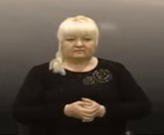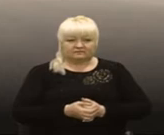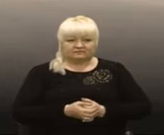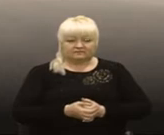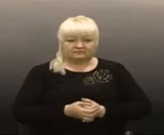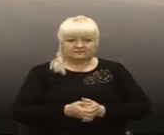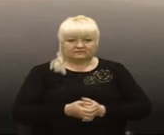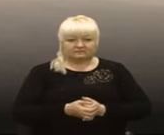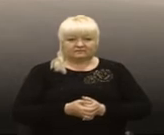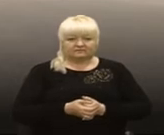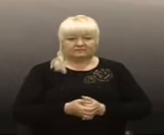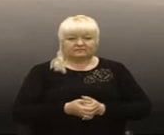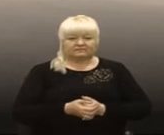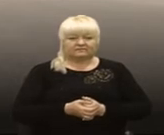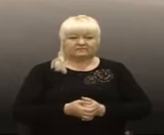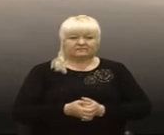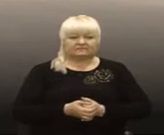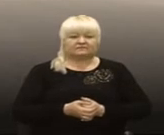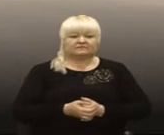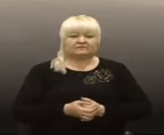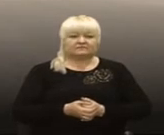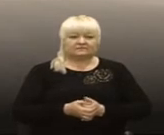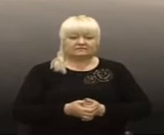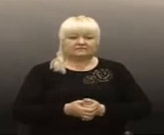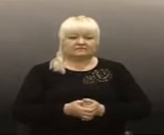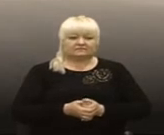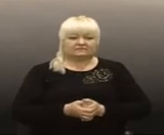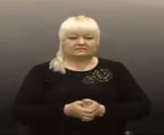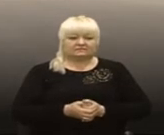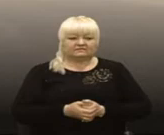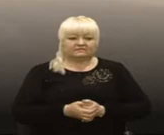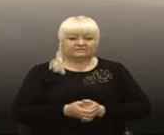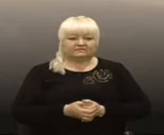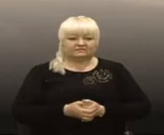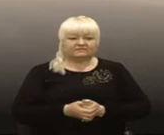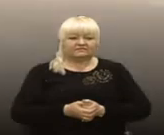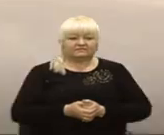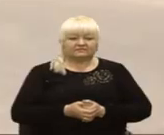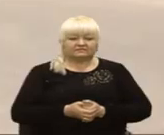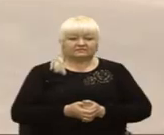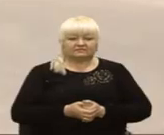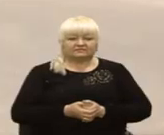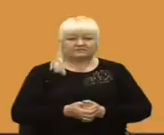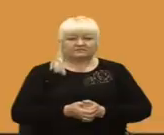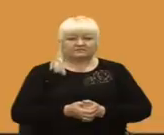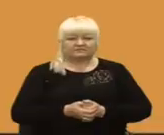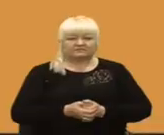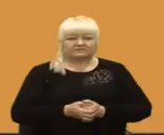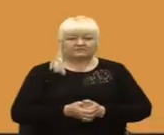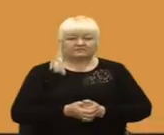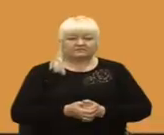води, відповідно, коли затікає вода, починає відвалюватися штукатурка. Вигляд не зовсім естетичний.